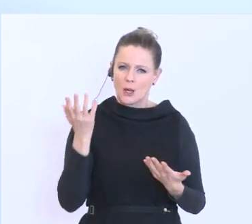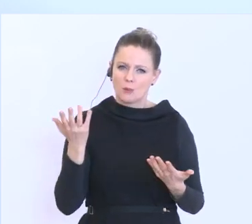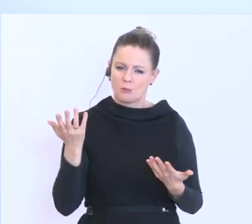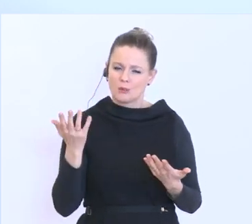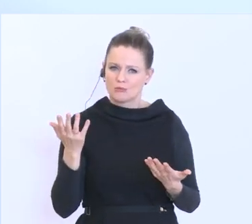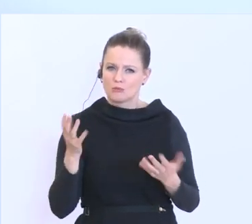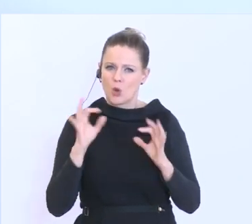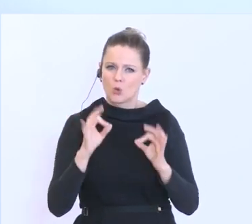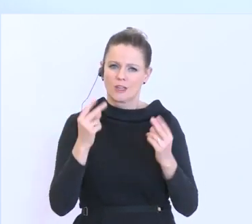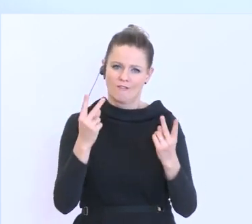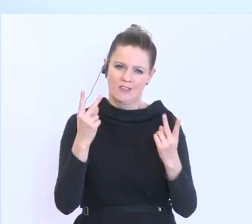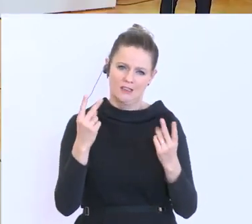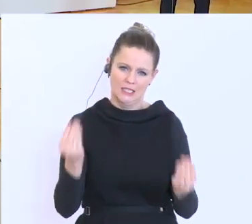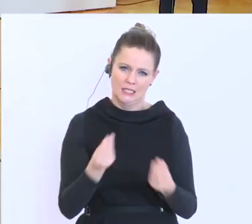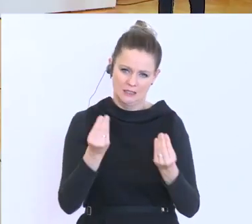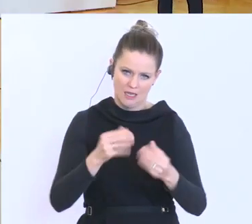guter und wichtiger Appell.